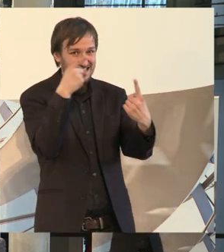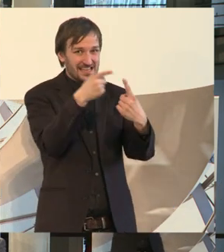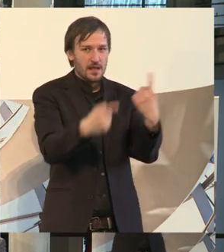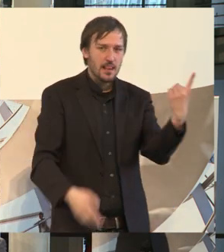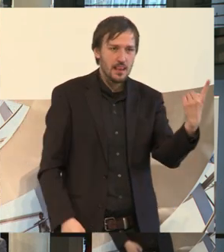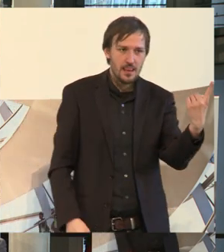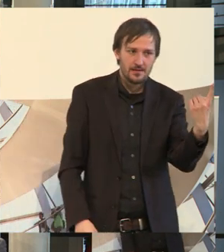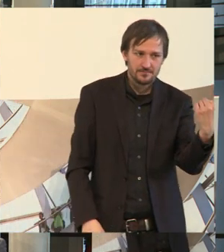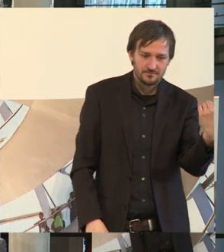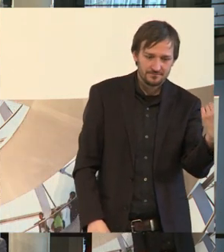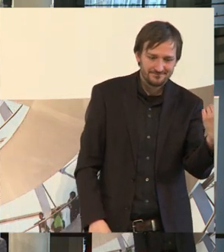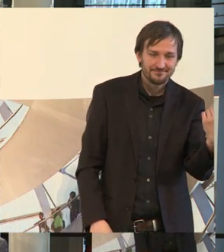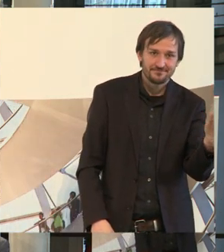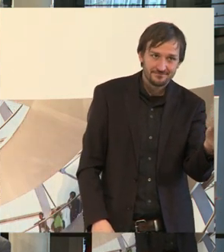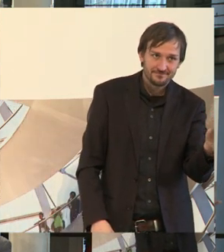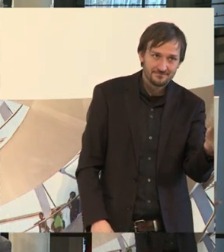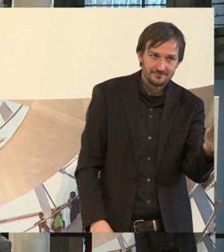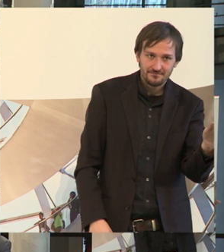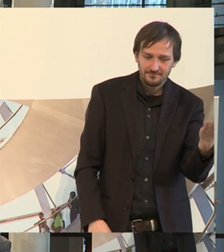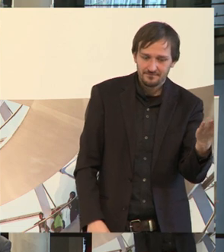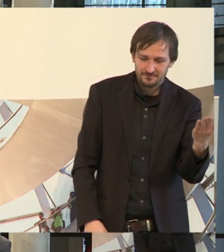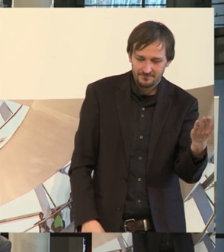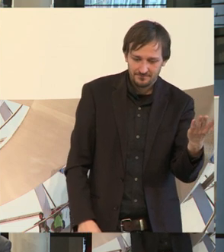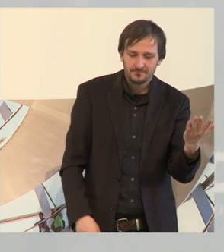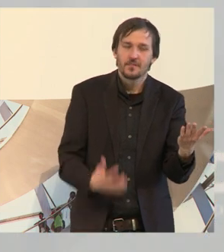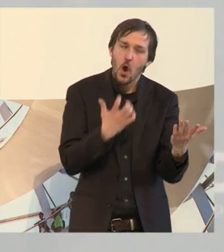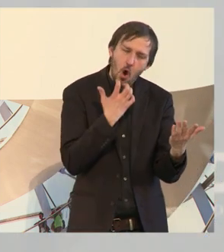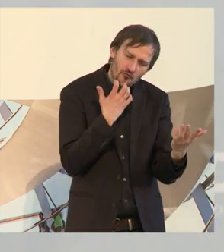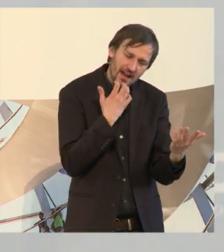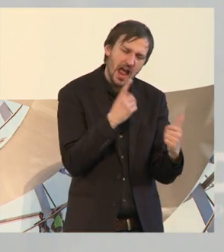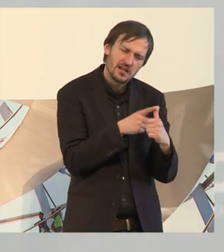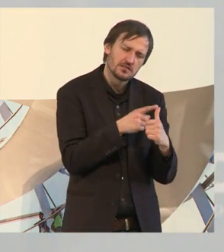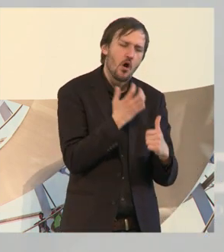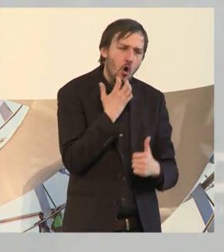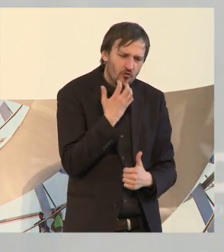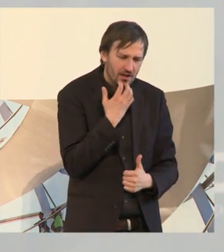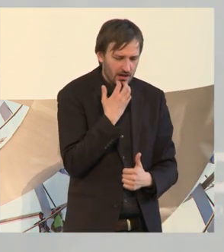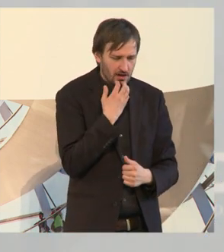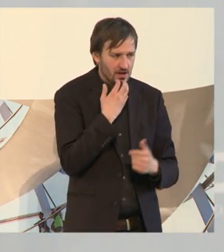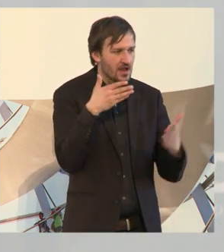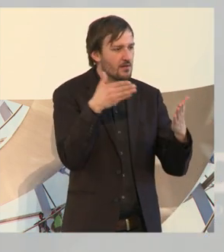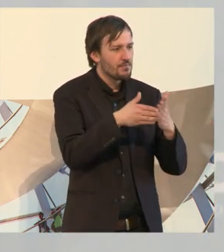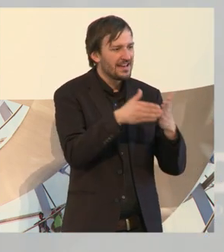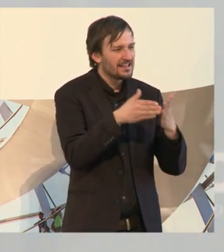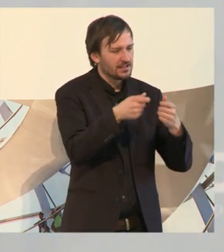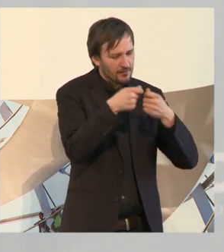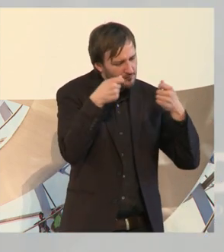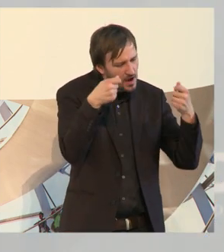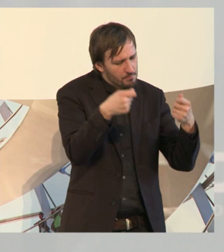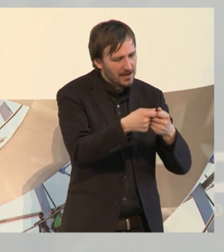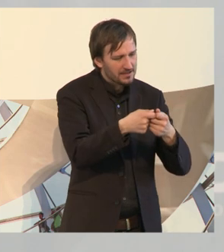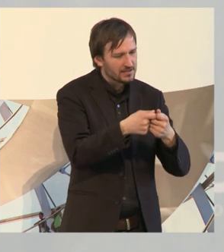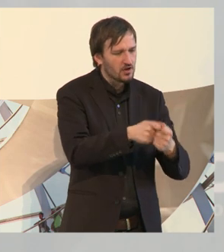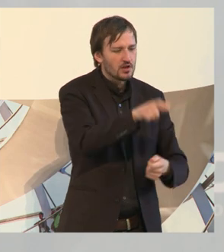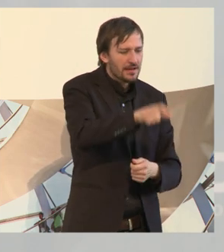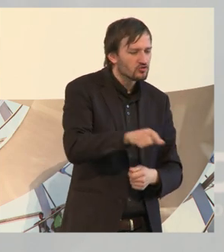oder diese Dinge mal anpacken müssen. Ich hoffe ganz innig, dass die Behindertenverbände und die Menschen, die